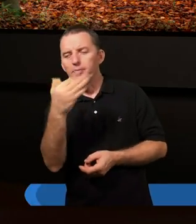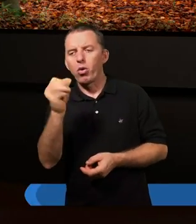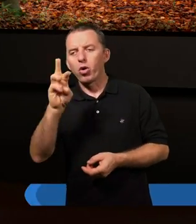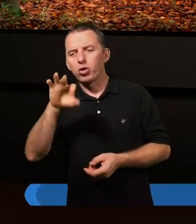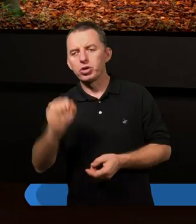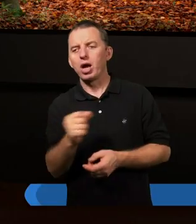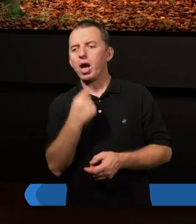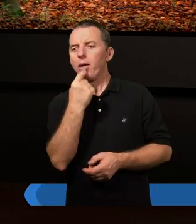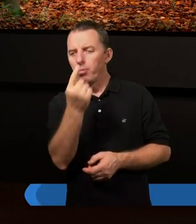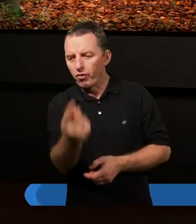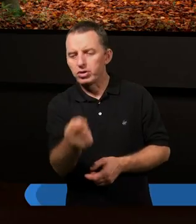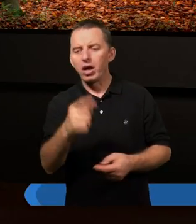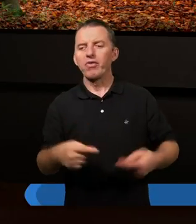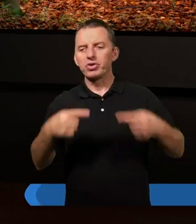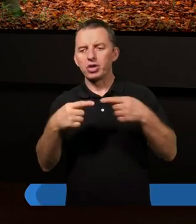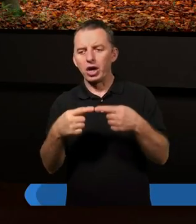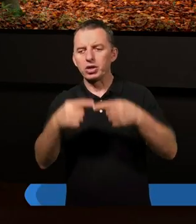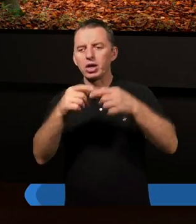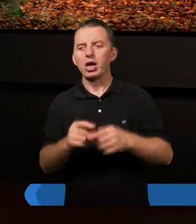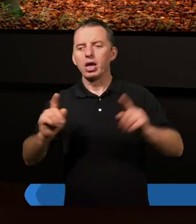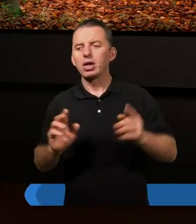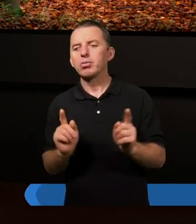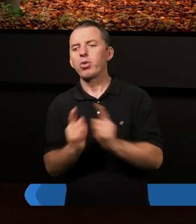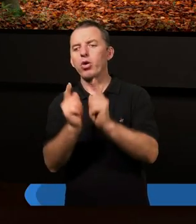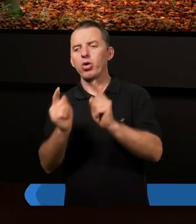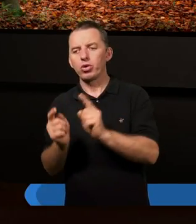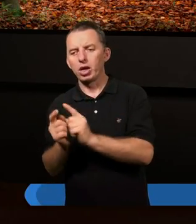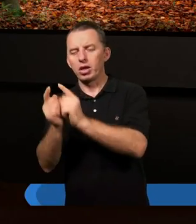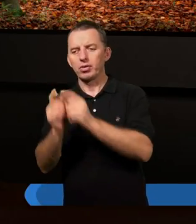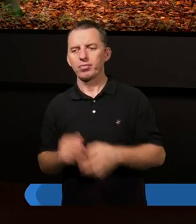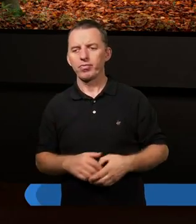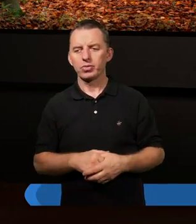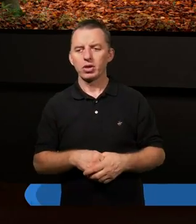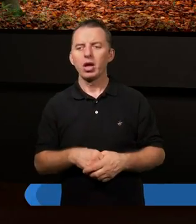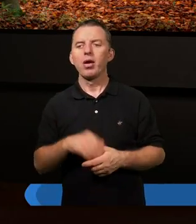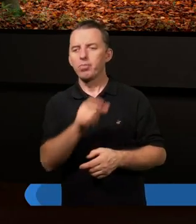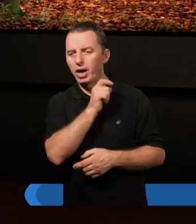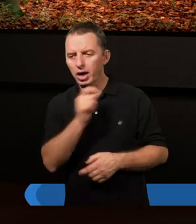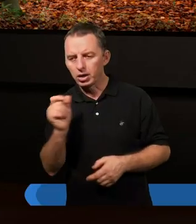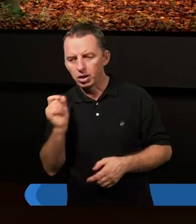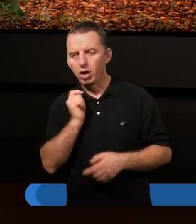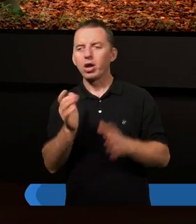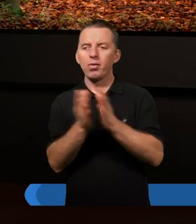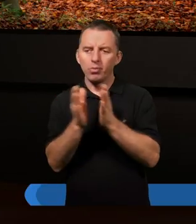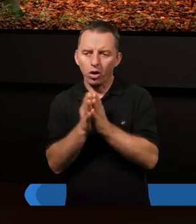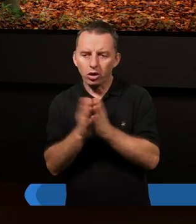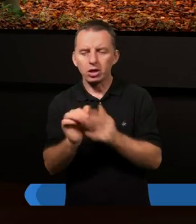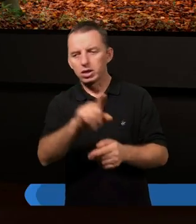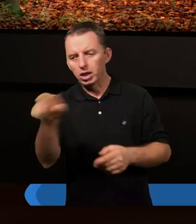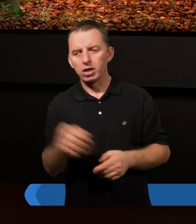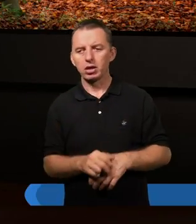powiedziała, z czym się spotyka. Pastorów. Pastorów. Modlić się za nich,